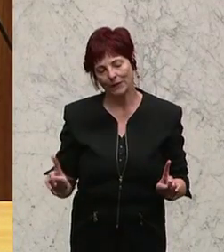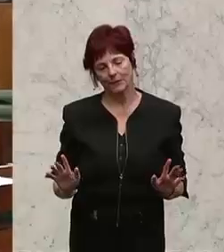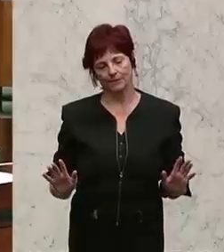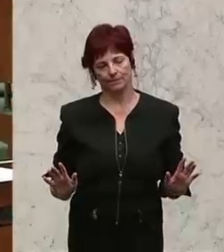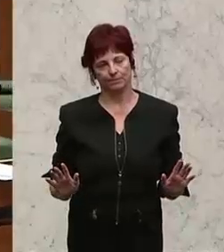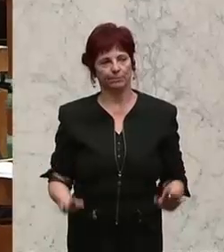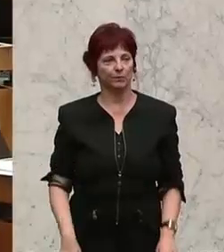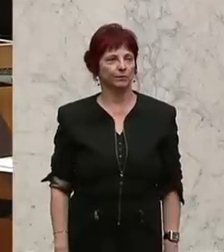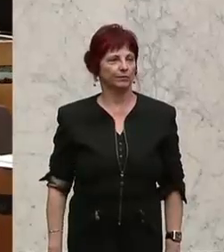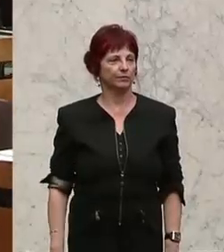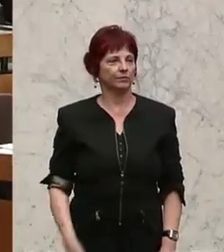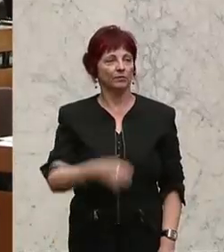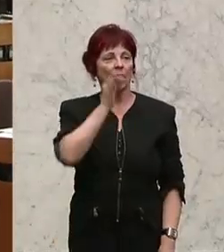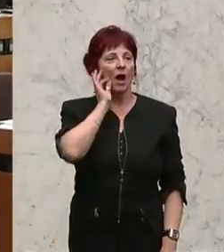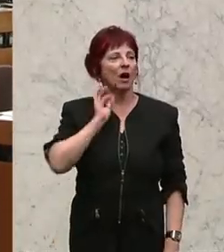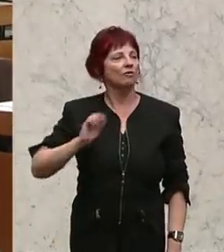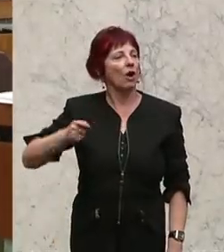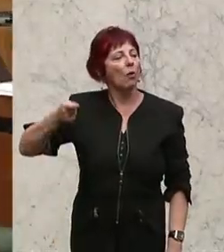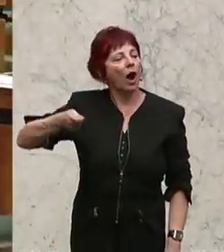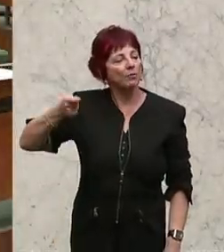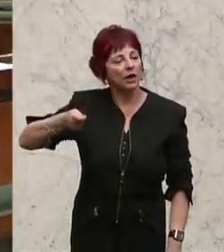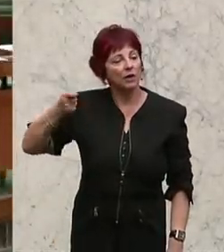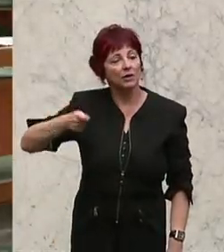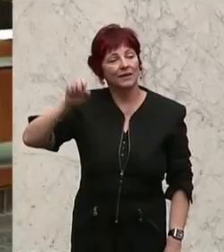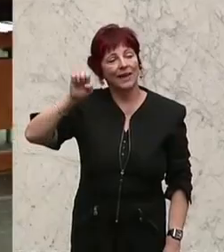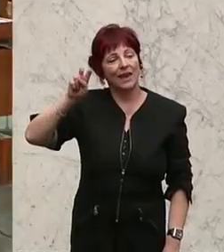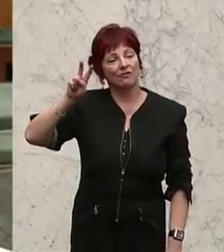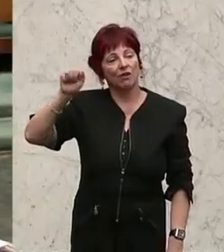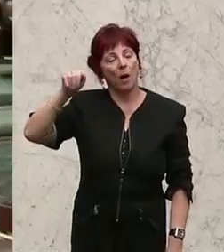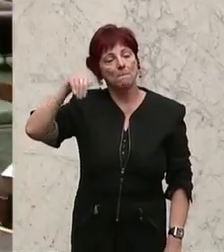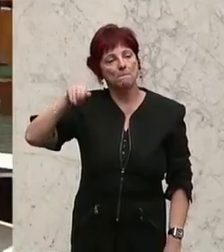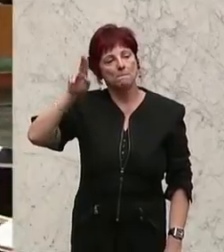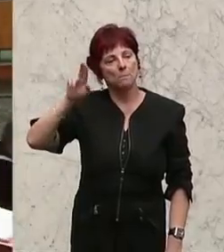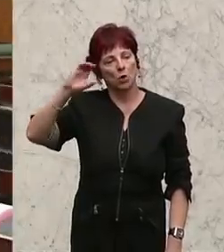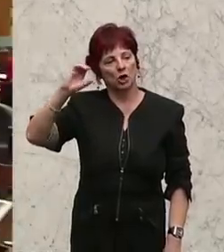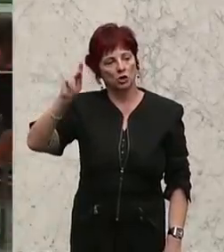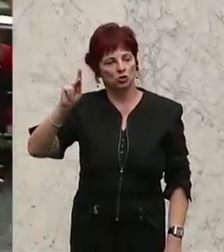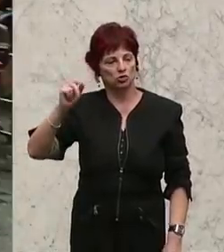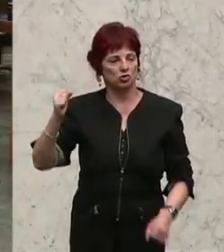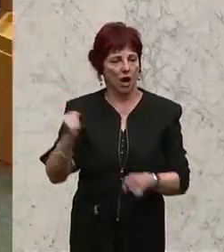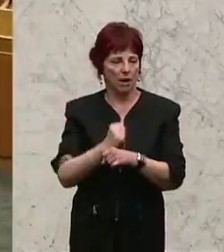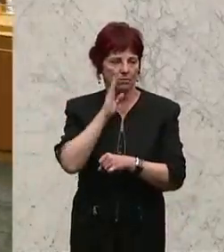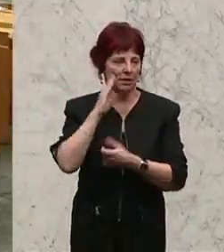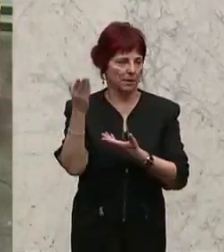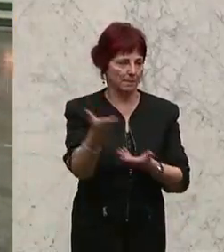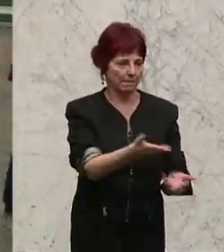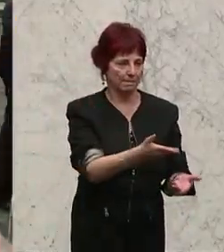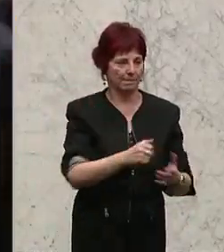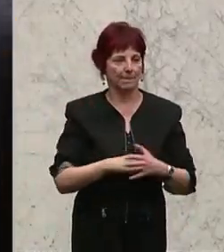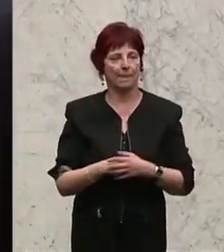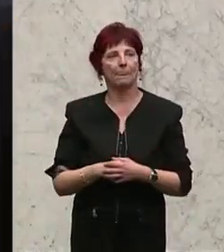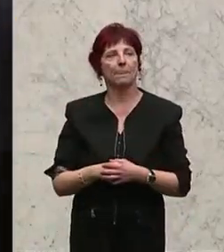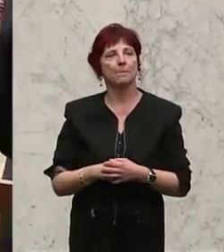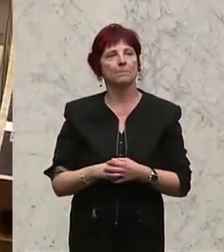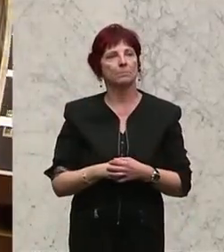Es sei sinnvoll, die Gesundheitsversorgung nicht dem freien Markt zu überlassen, so Dagmar Belakowitsch-Jenewein von der FPÖ.